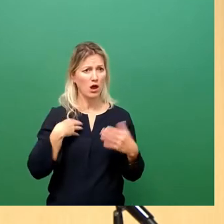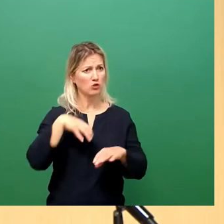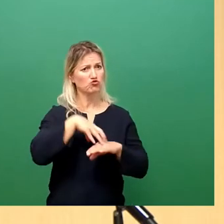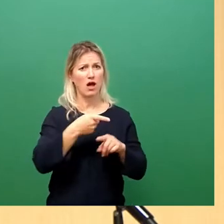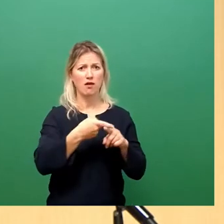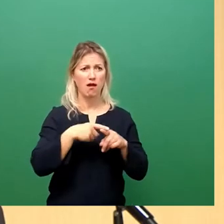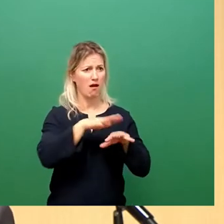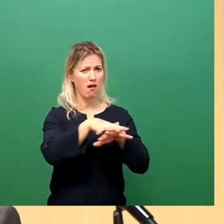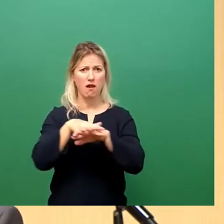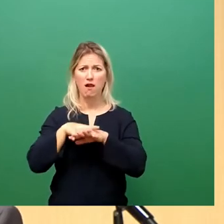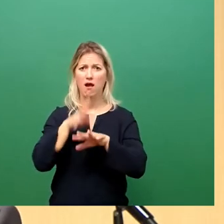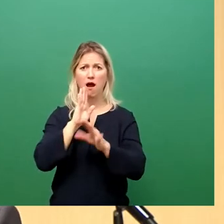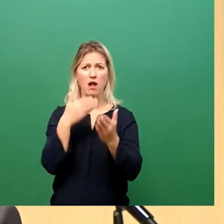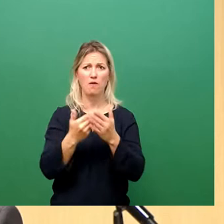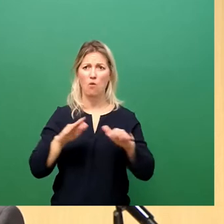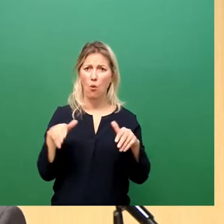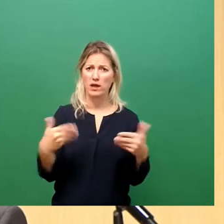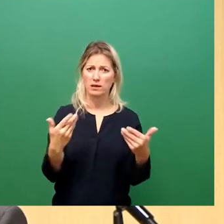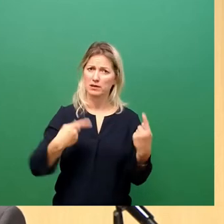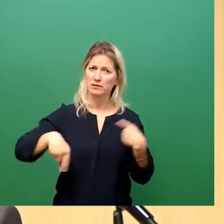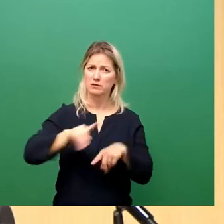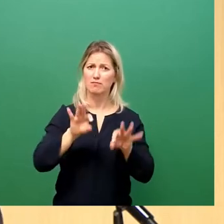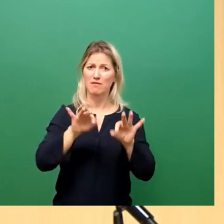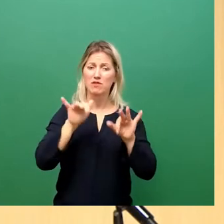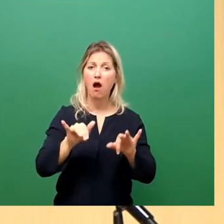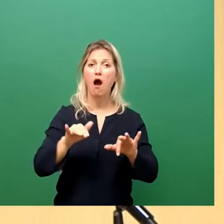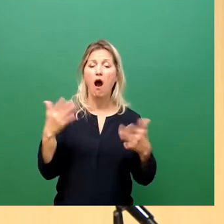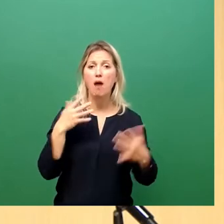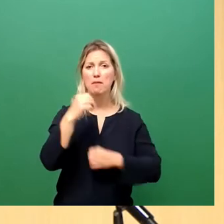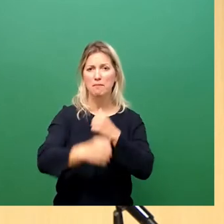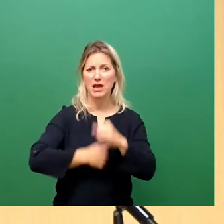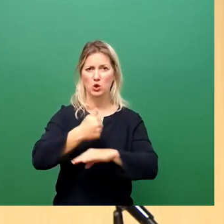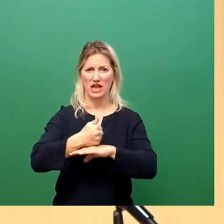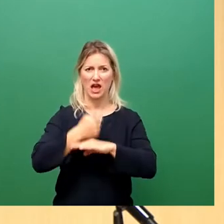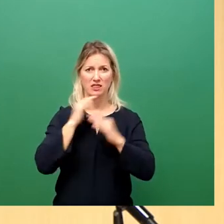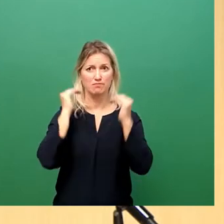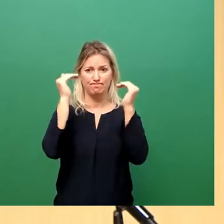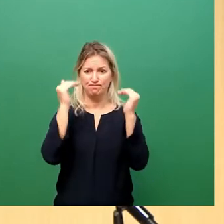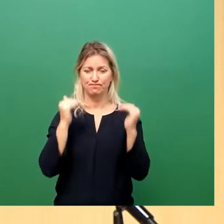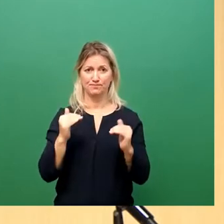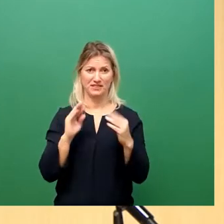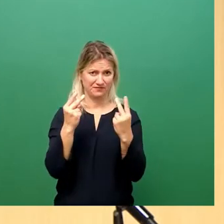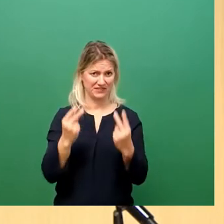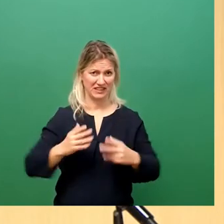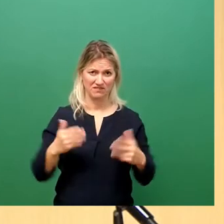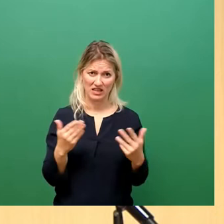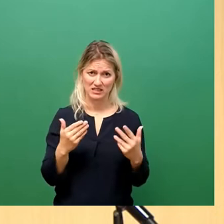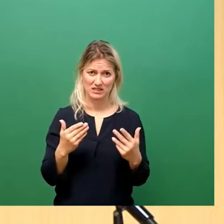Aber im Sinne einer Prioritätensetzung hat der für Personal zuständige Kollege